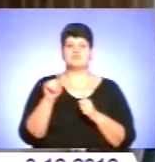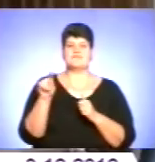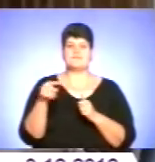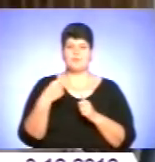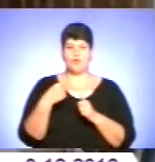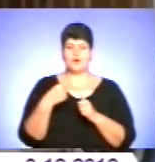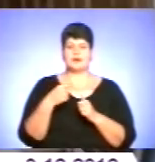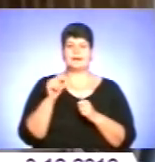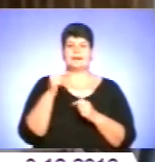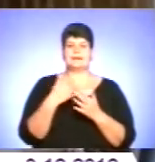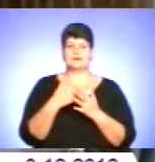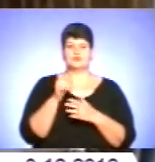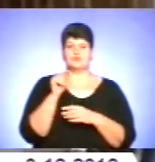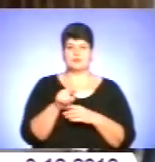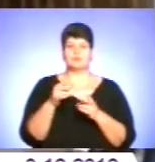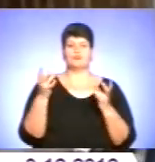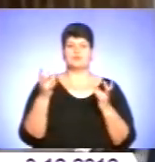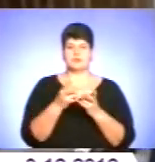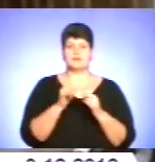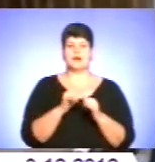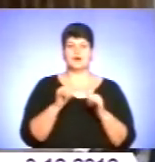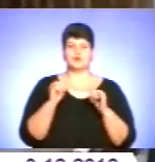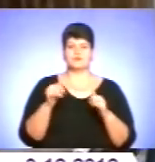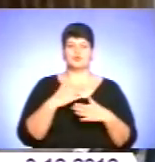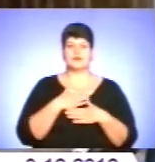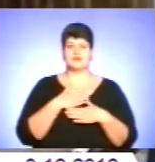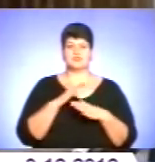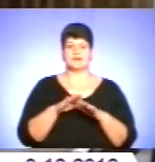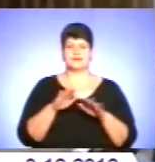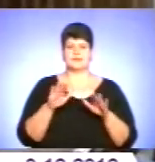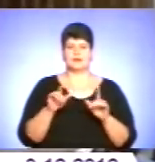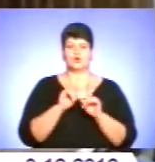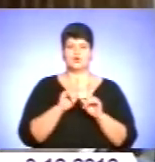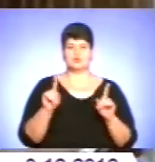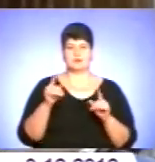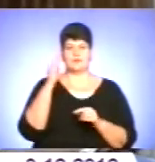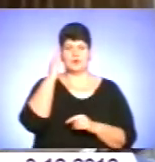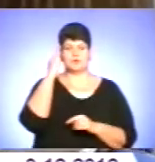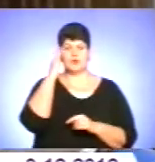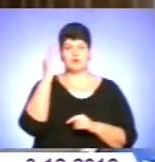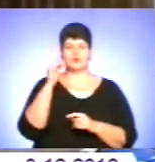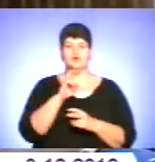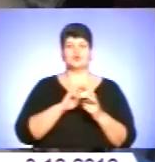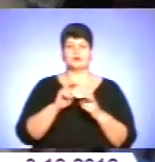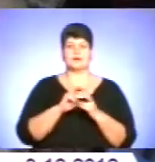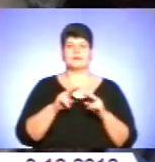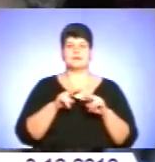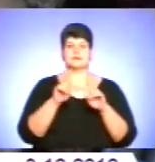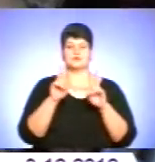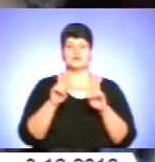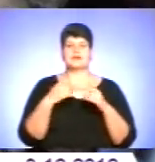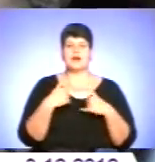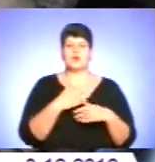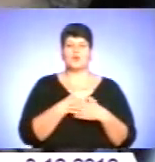Так що вони, звичайно, потрібні для розвитку наших дітей, особливо обдарованих. І шукати зірочок. Я люблю